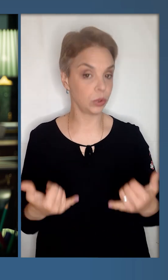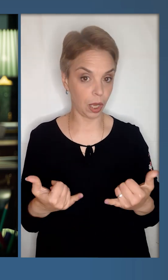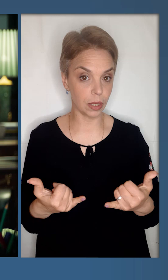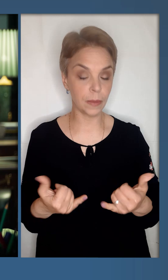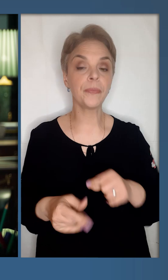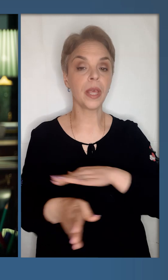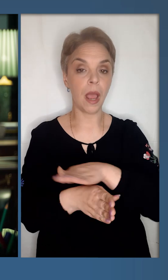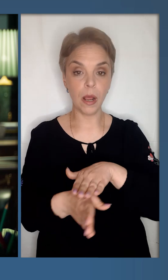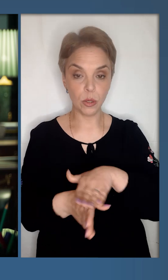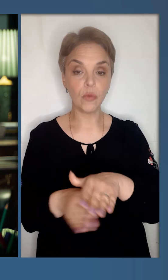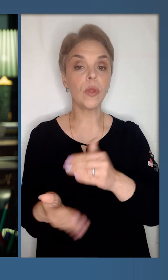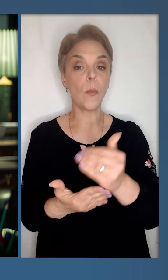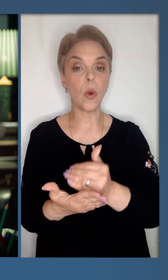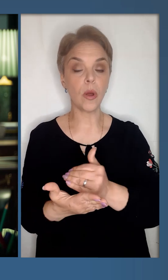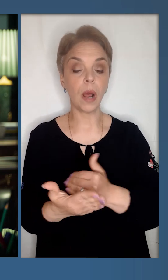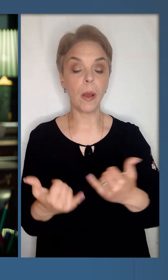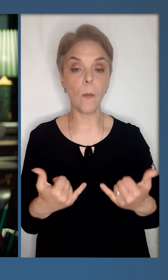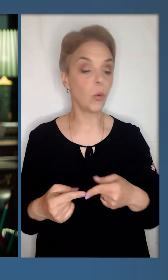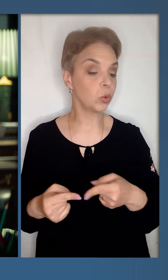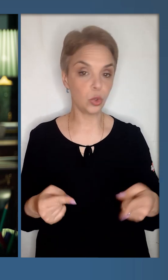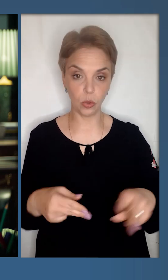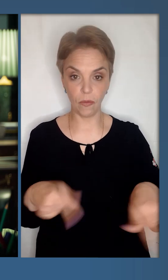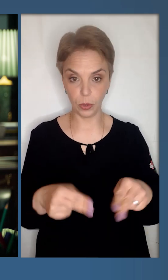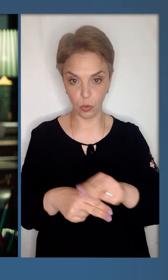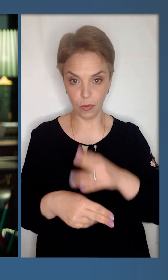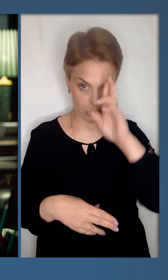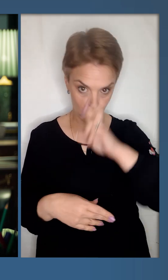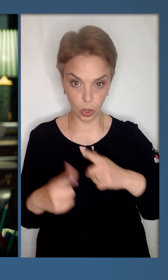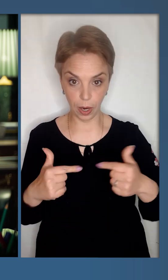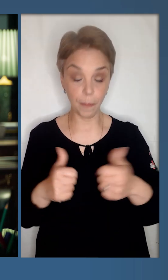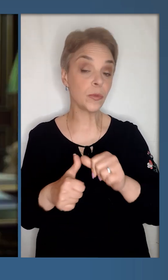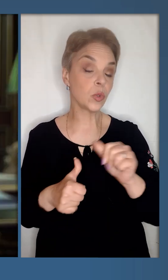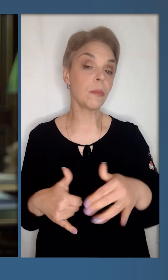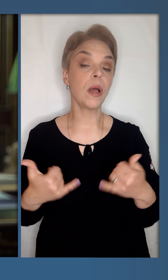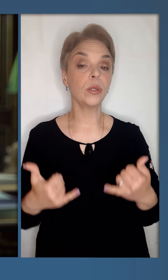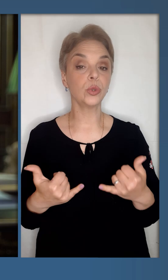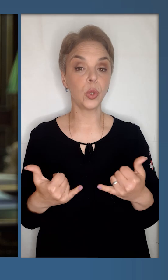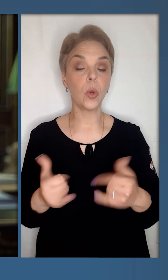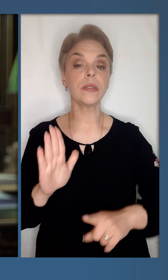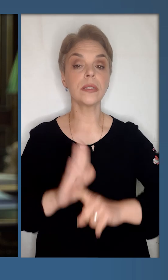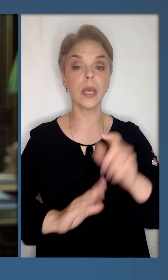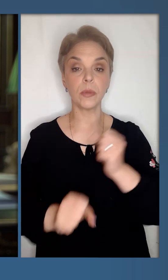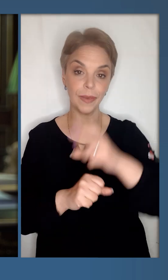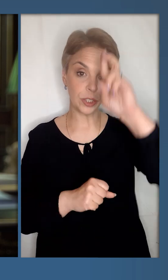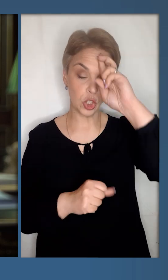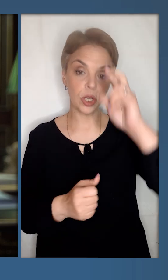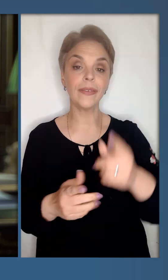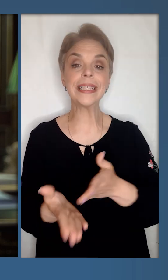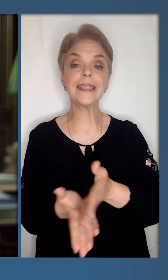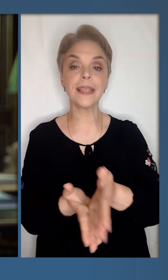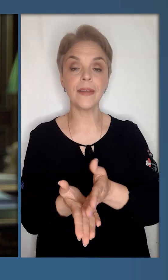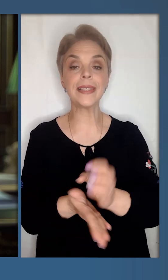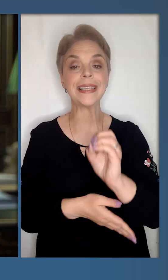маємо зараз, реалізовуємо і програми поточного відновлення нашої країни. Зокрема, сьогодні забрацював